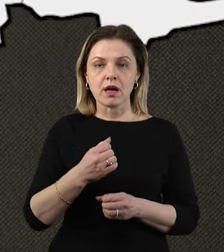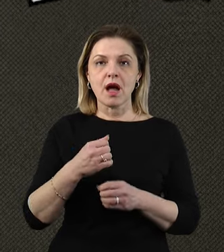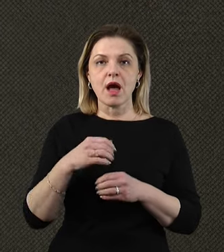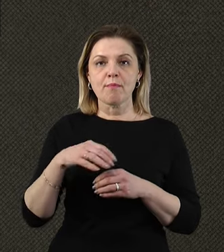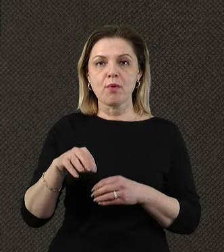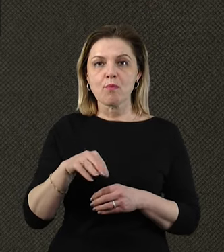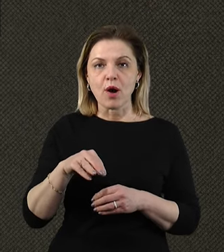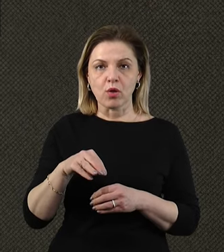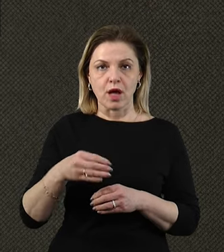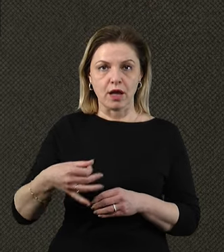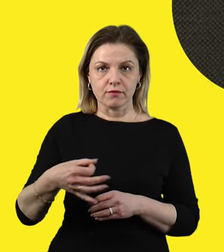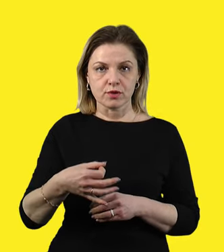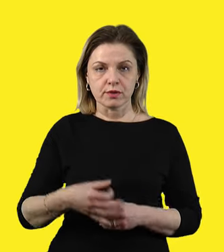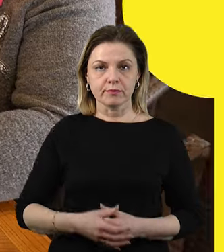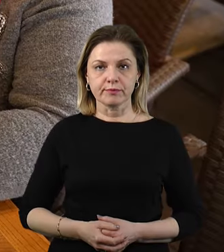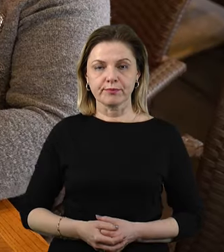Миколаївщина